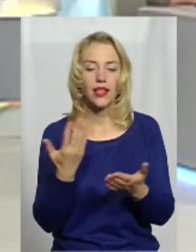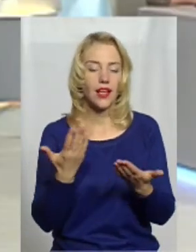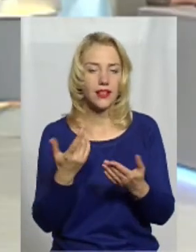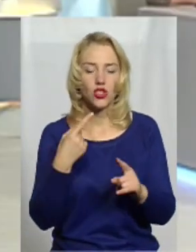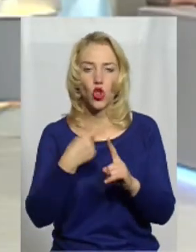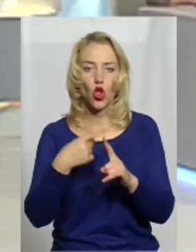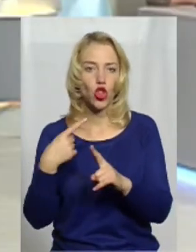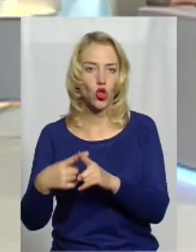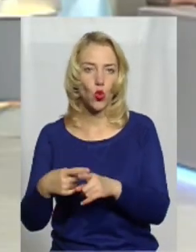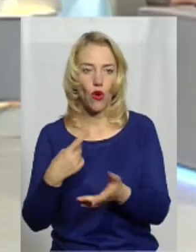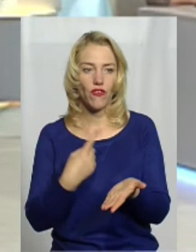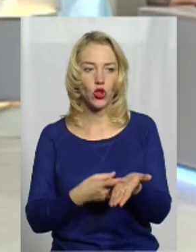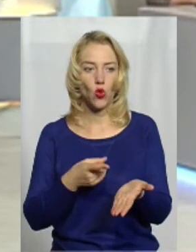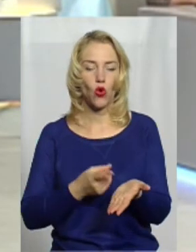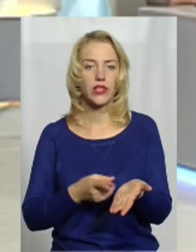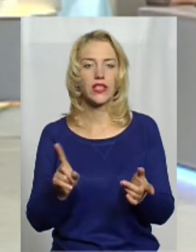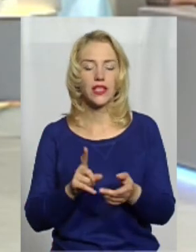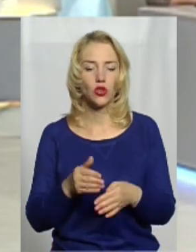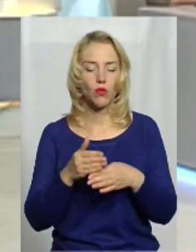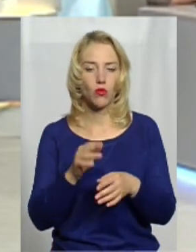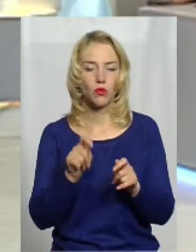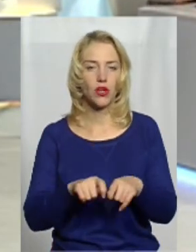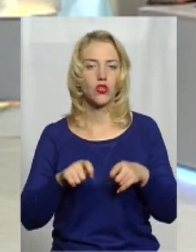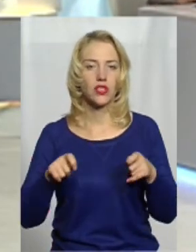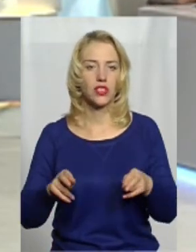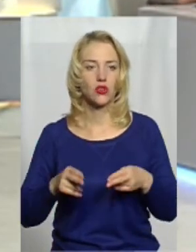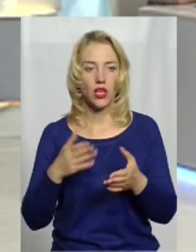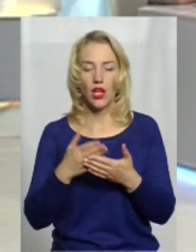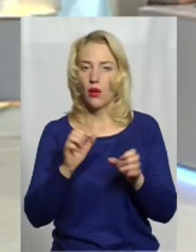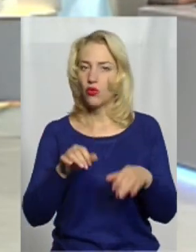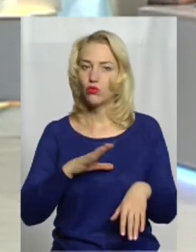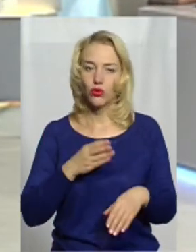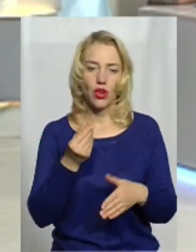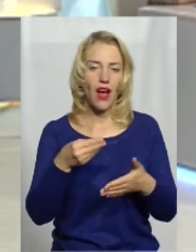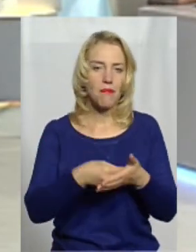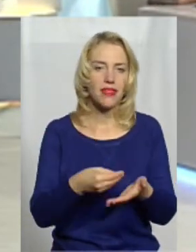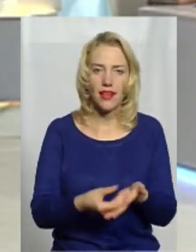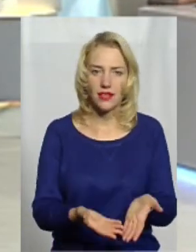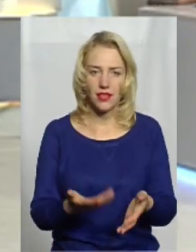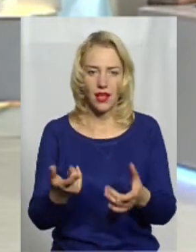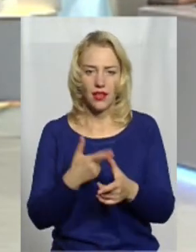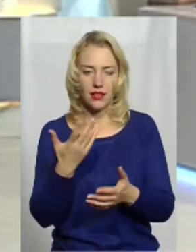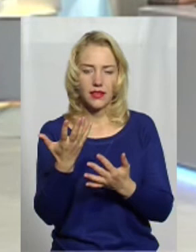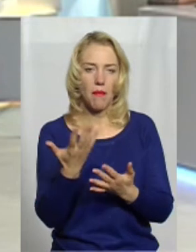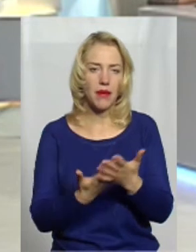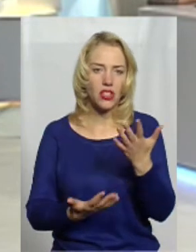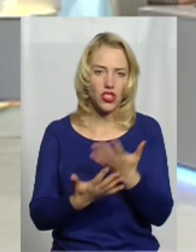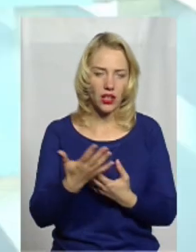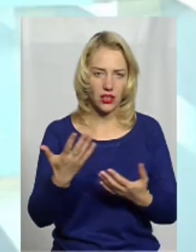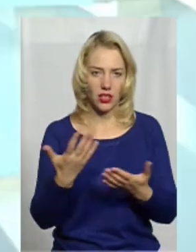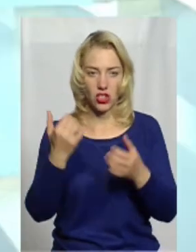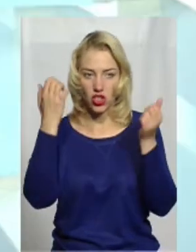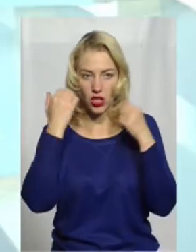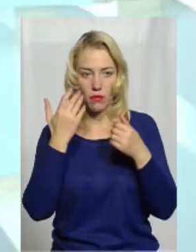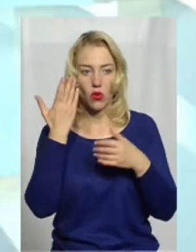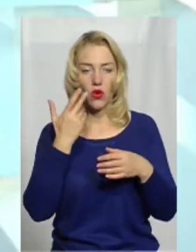які потім допоможуть в розкритті злочину. Це, наприклад, може бути якийсь гаманець, якісь перчатки, шапка, який він злочинний